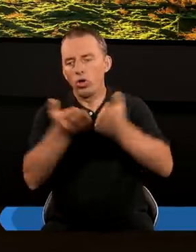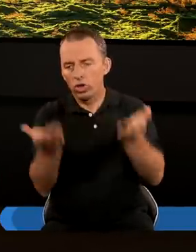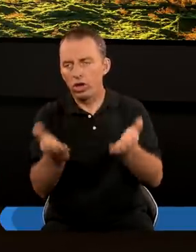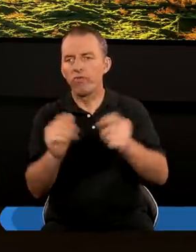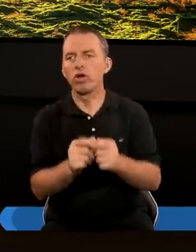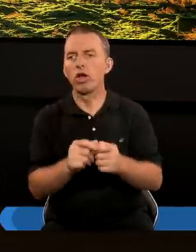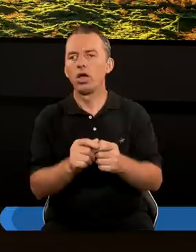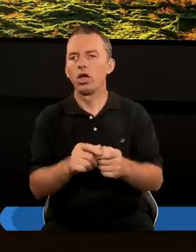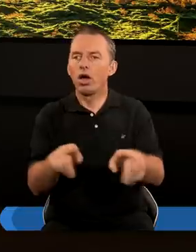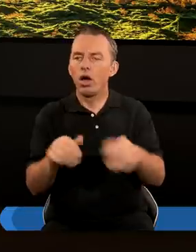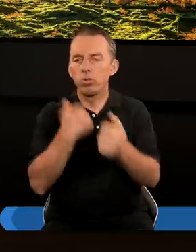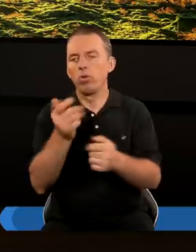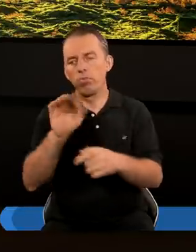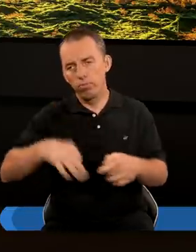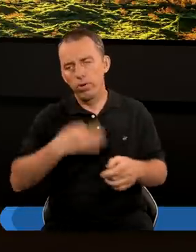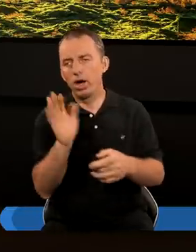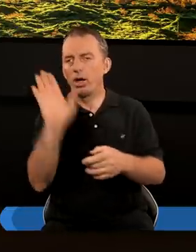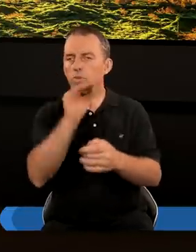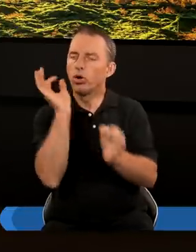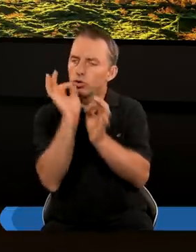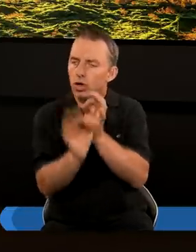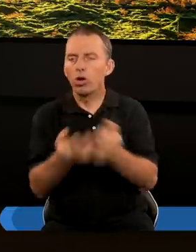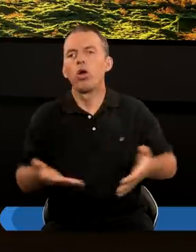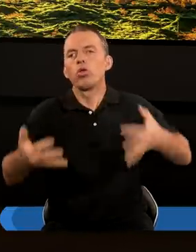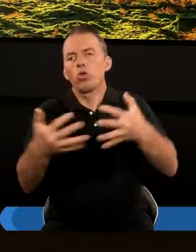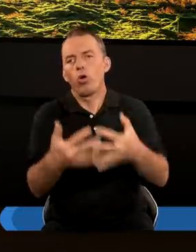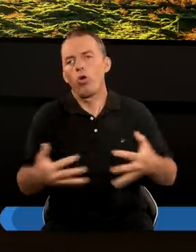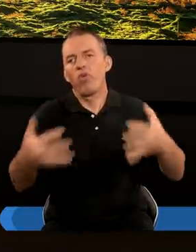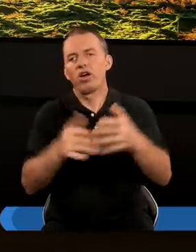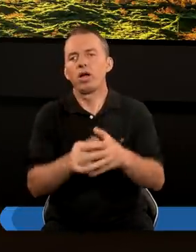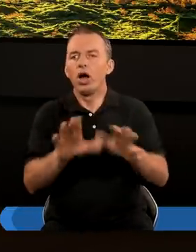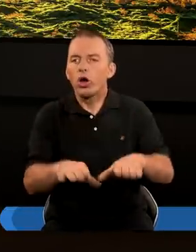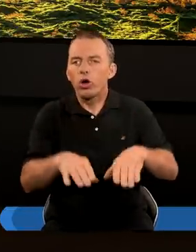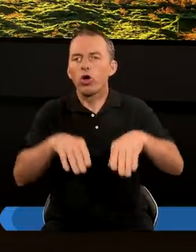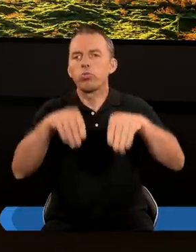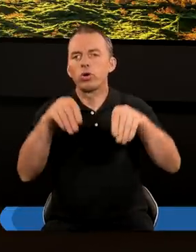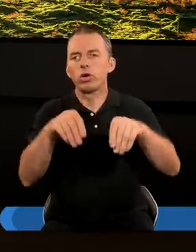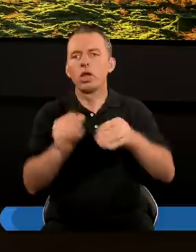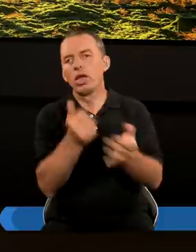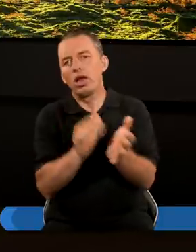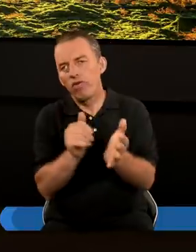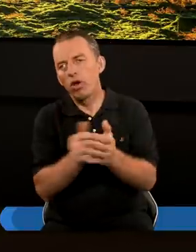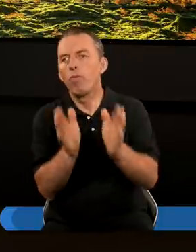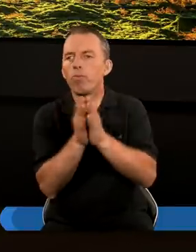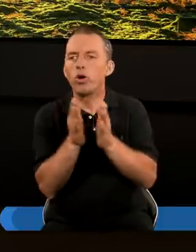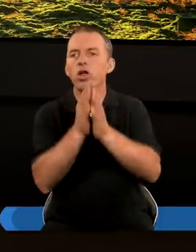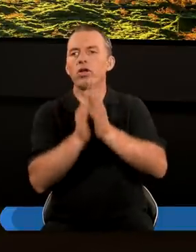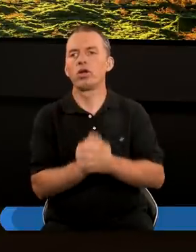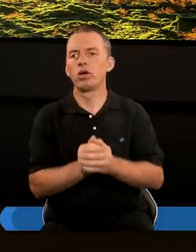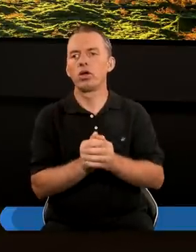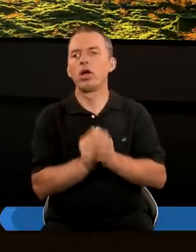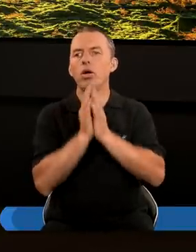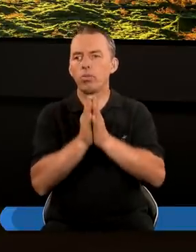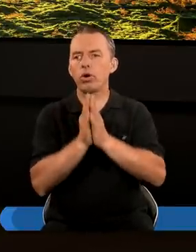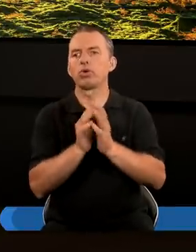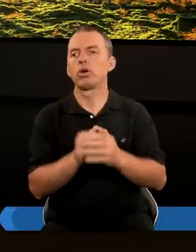odkrywczy i żeby Pan Bóg szczególnie nam towarzyszył. Dlatego rozpoczynamy, jak zwykle zresztą, modlitwą.